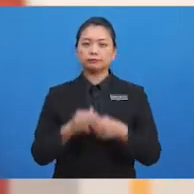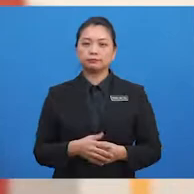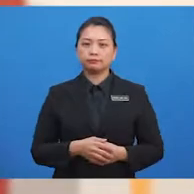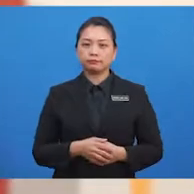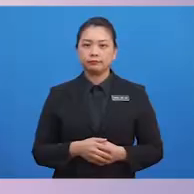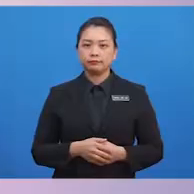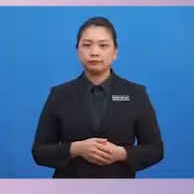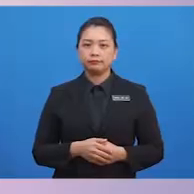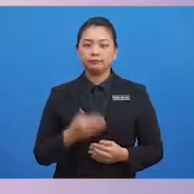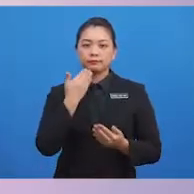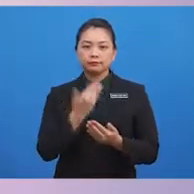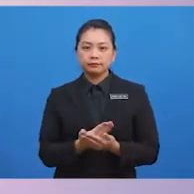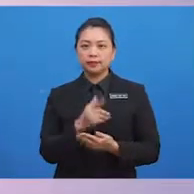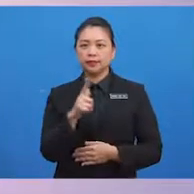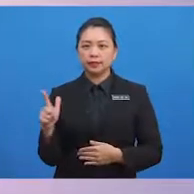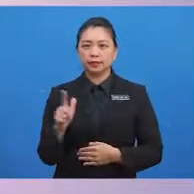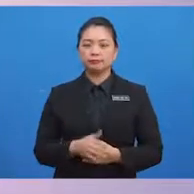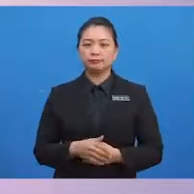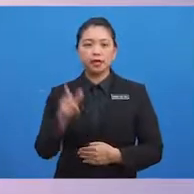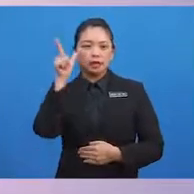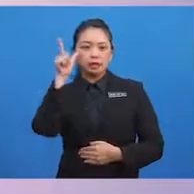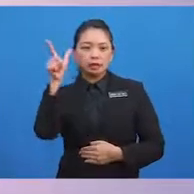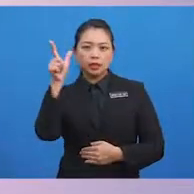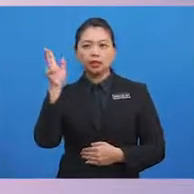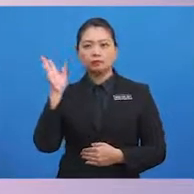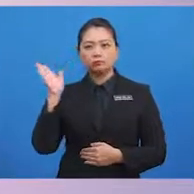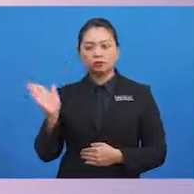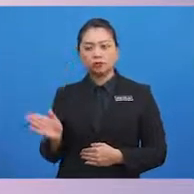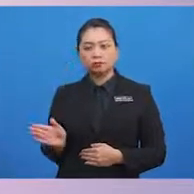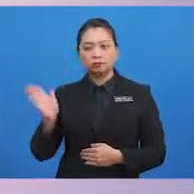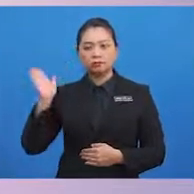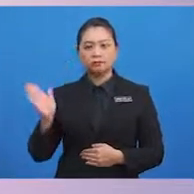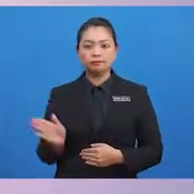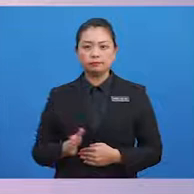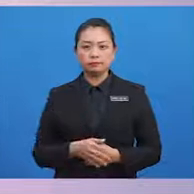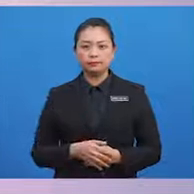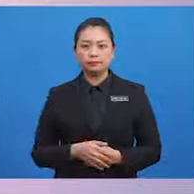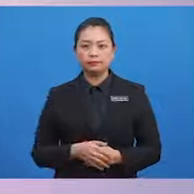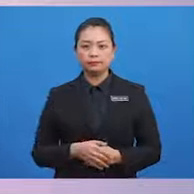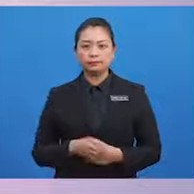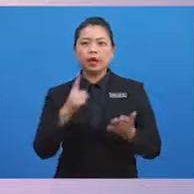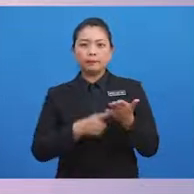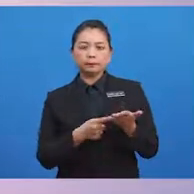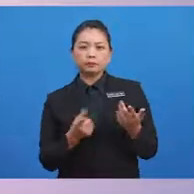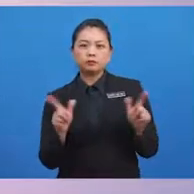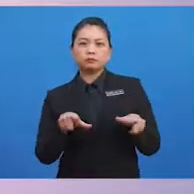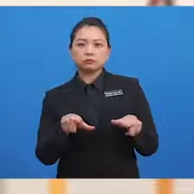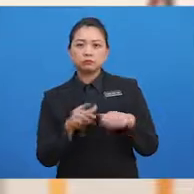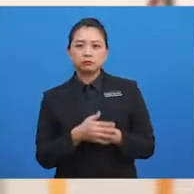Baiklah. Lihat situasi ini. Apa yang terjadi?